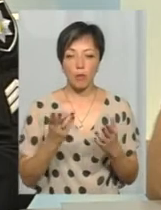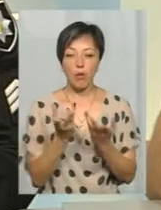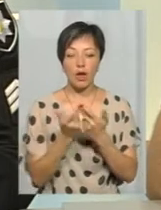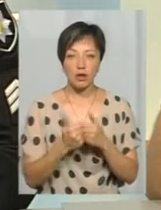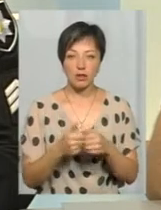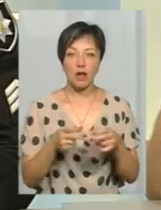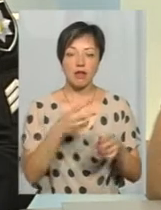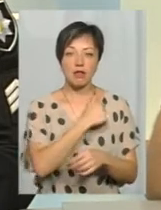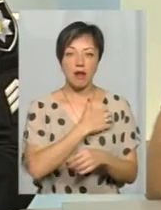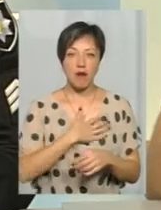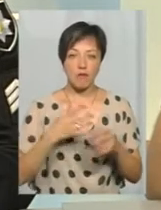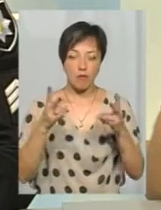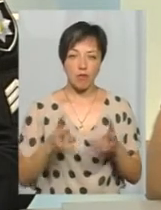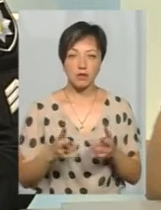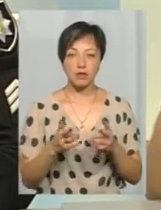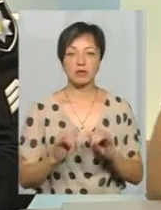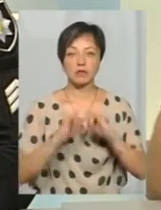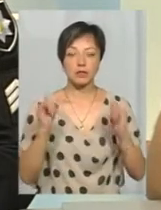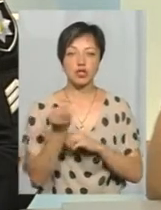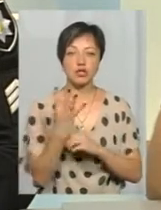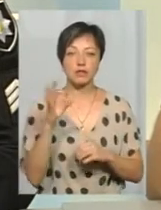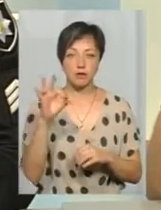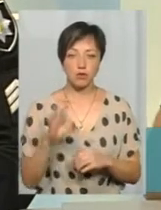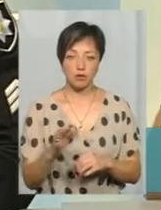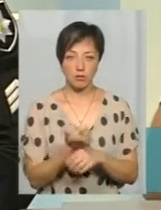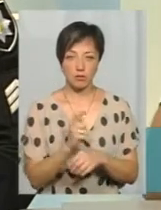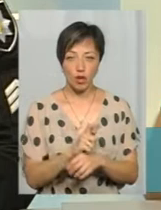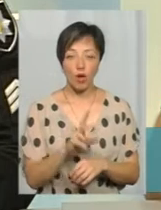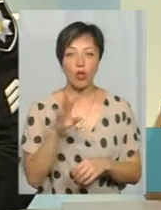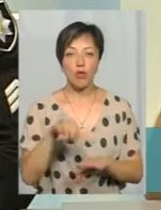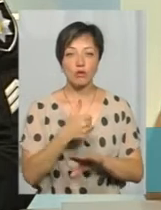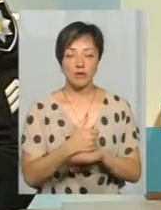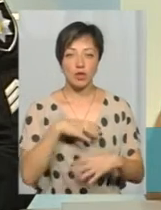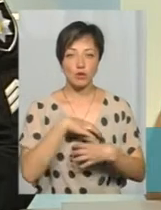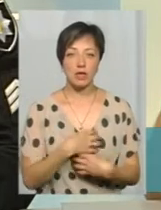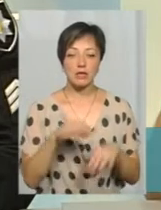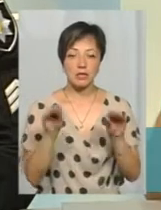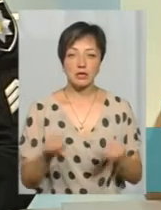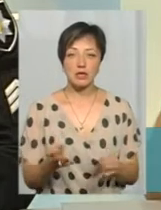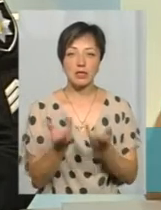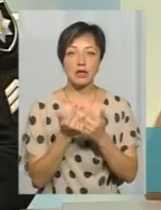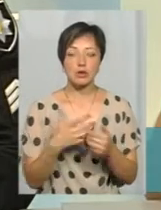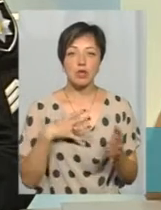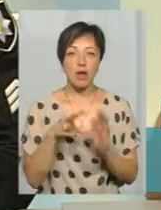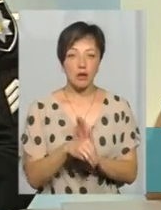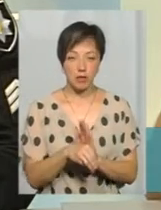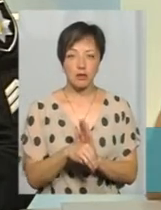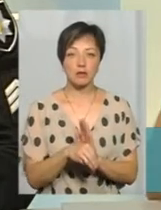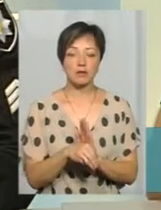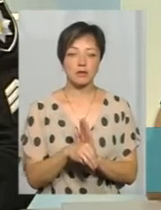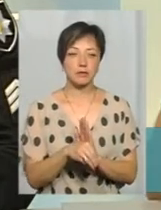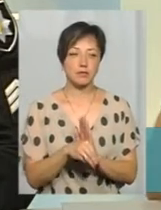кількості травмованих, то цей ріст є на 14%. Основна, дуже сумна статистика – це з кількості загиблих. Тобто, вона,